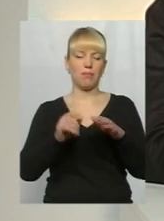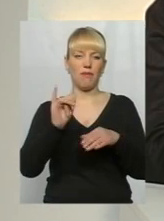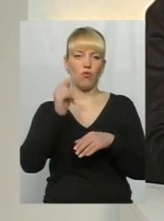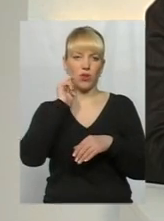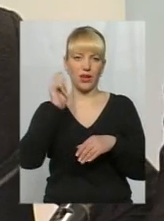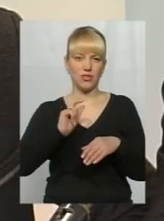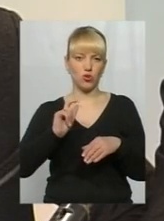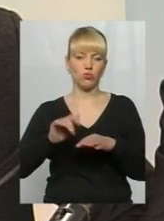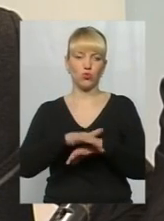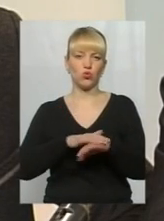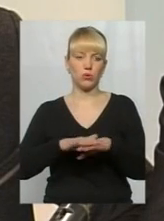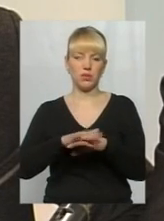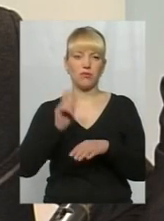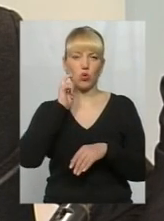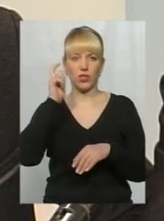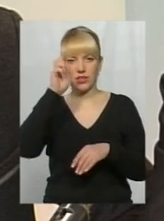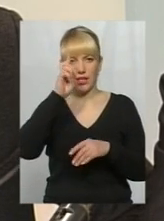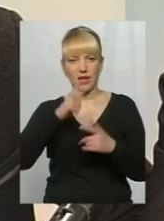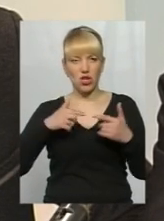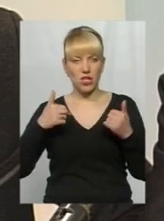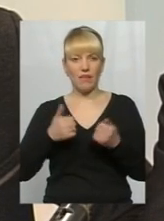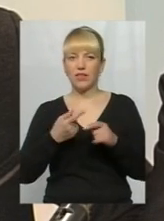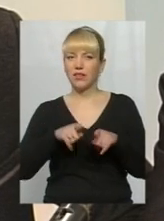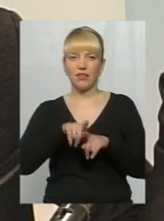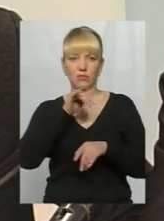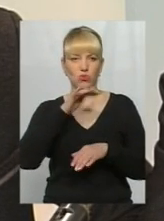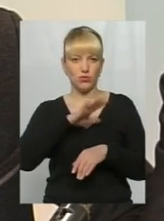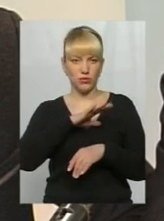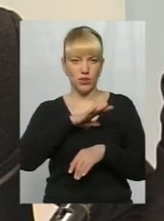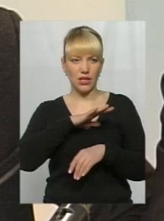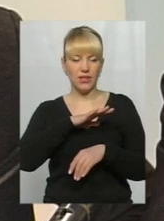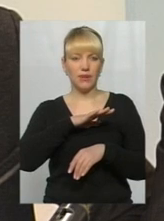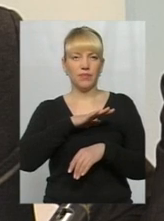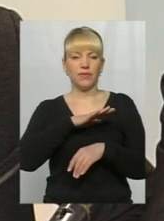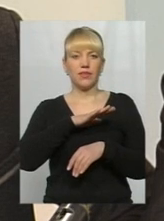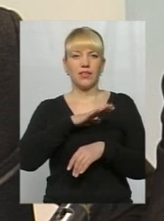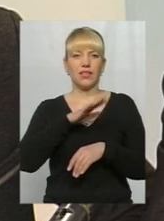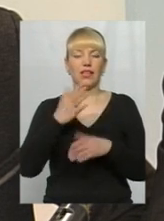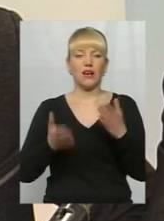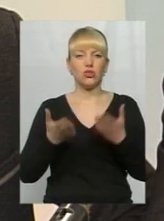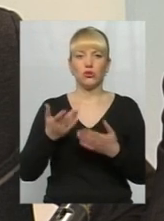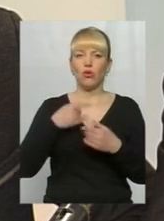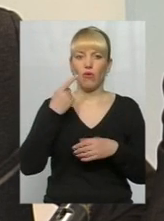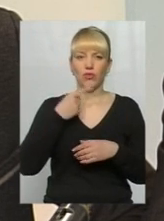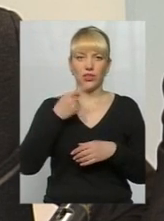державі. Так не має бути. Якщо говорити про